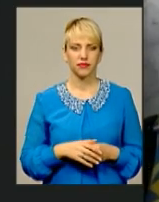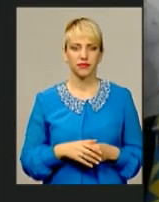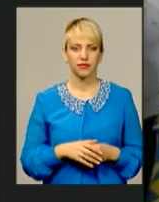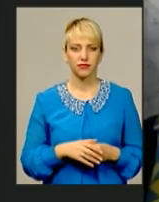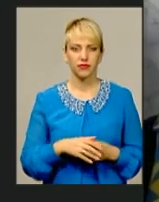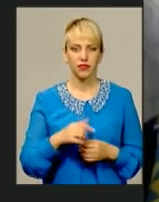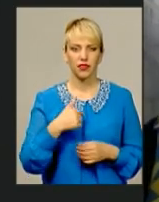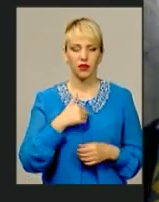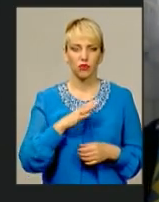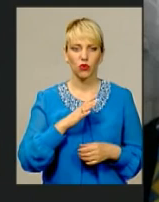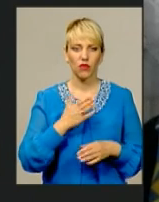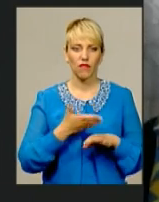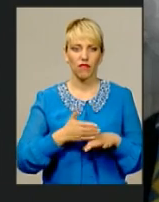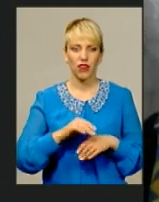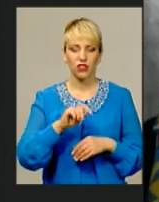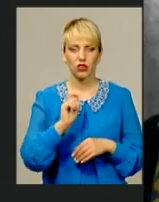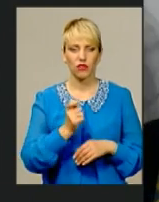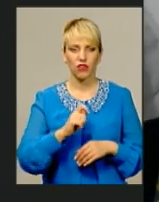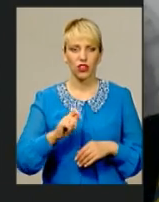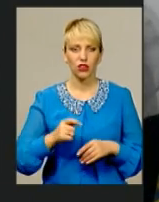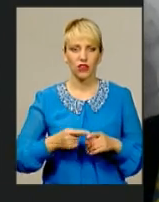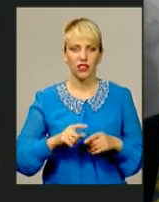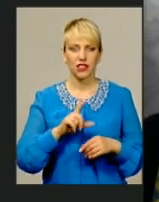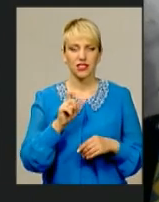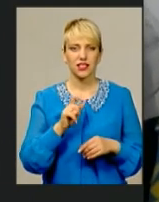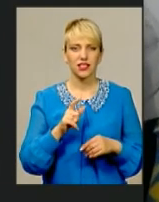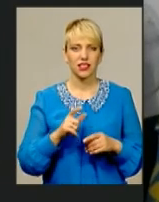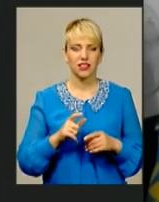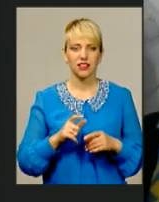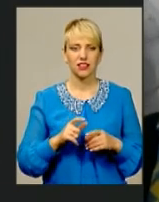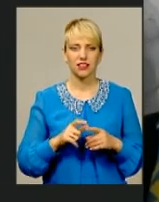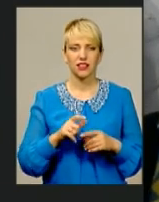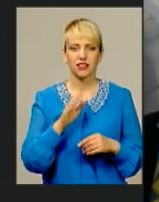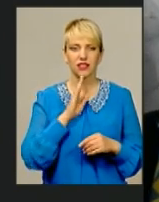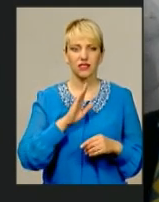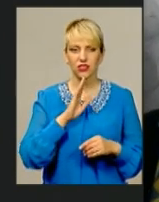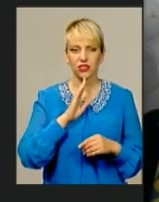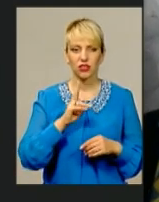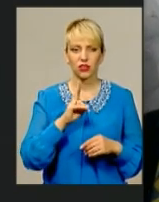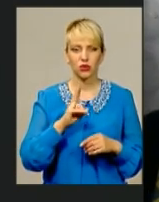вход в двійку. Це дійсно сильні суперники, які нам давали